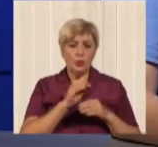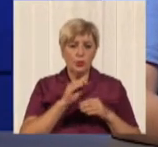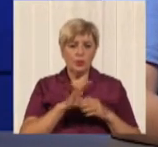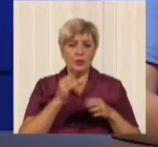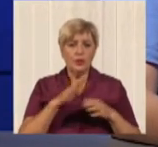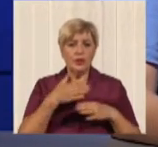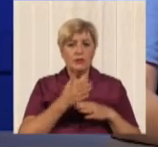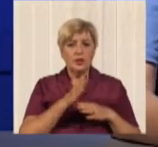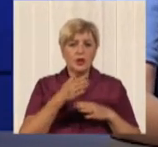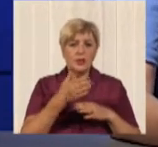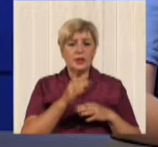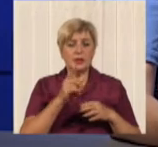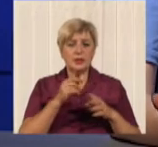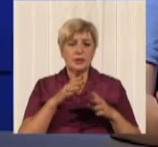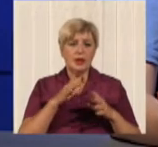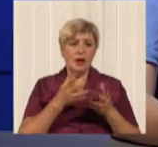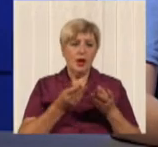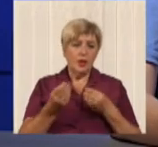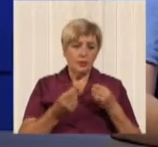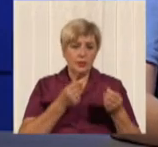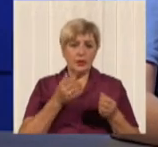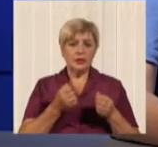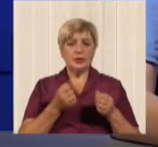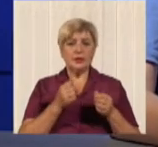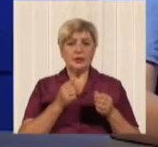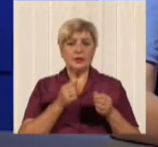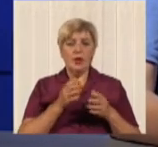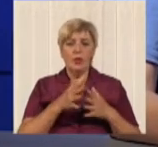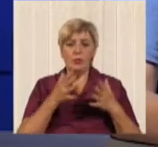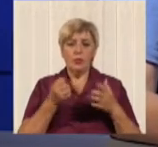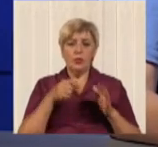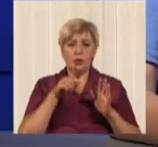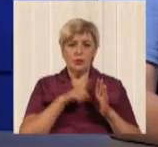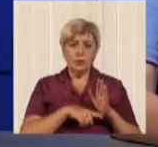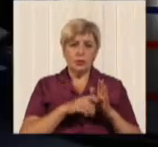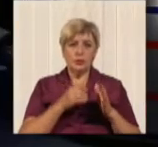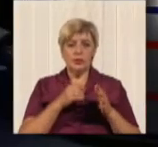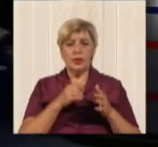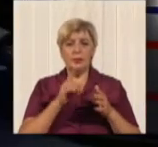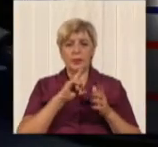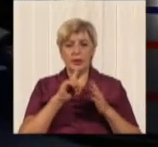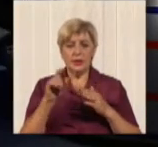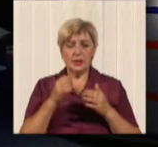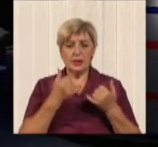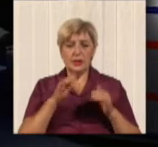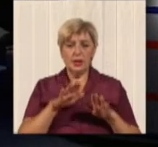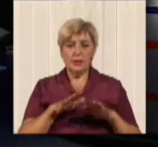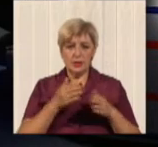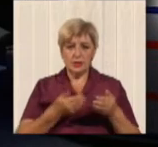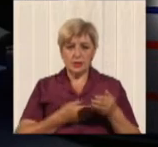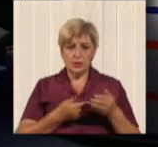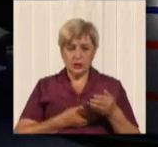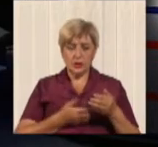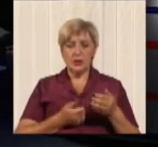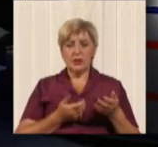системи оплаты з проїзда, в тих же вопросах более дешевого проїзда для місцевих жителів по отношению к другим. От этого всего